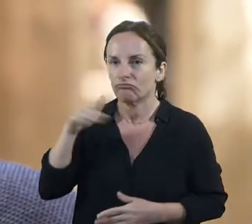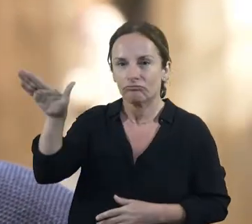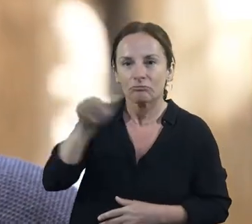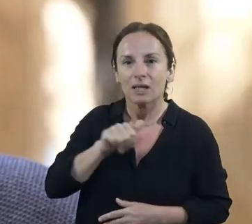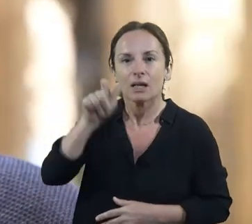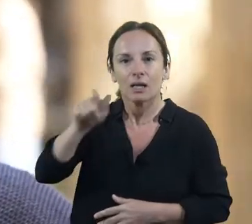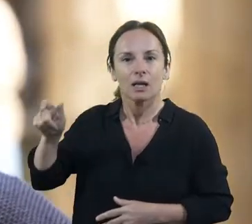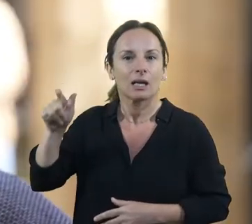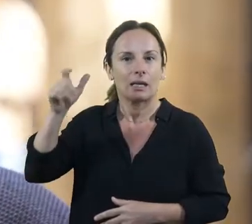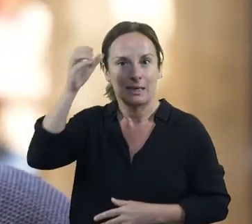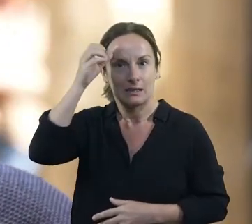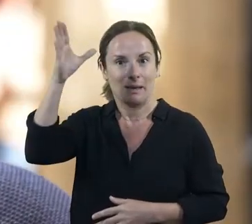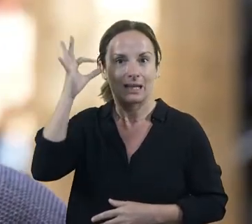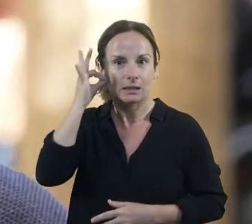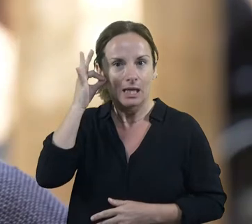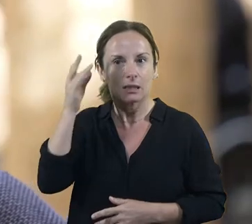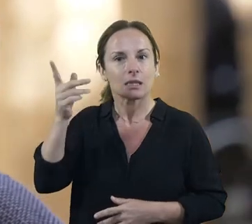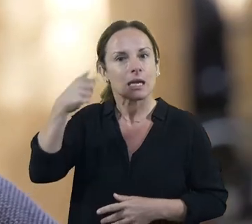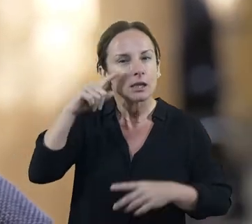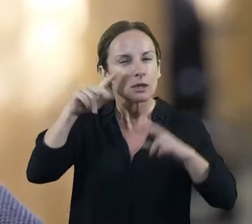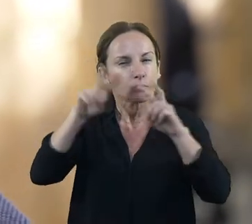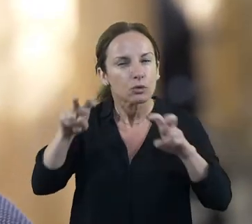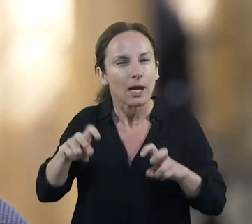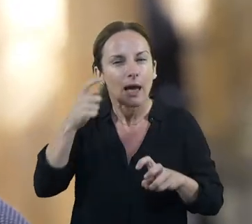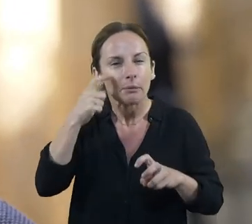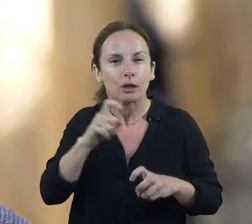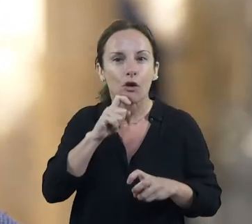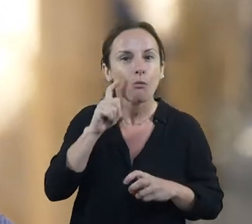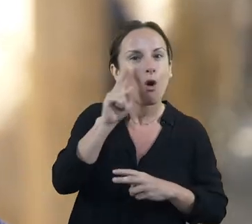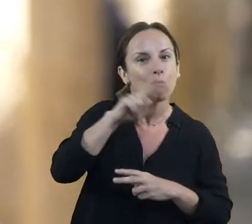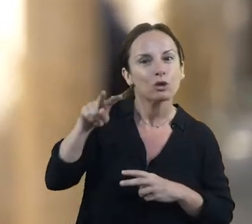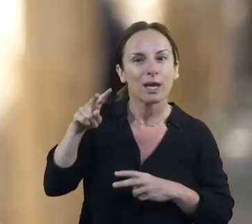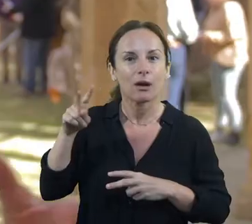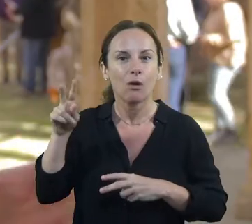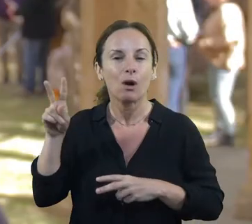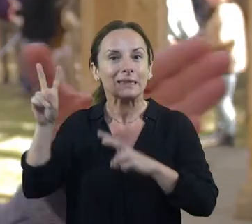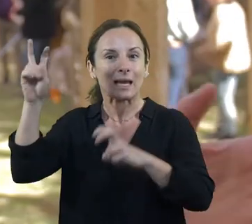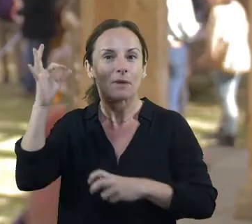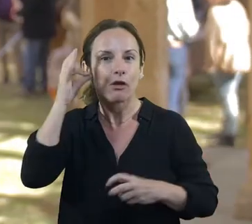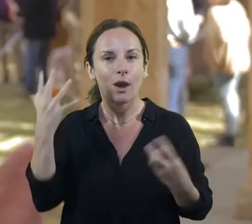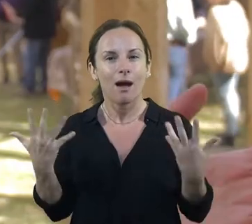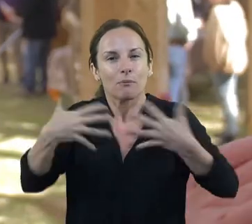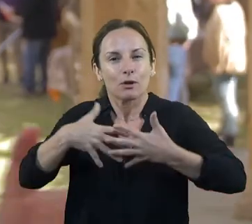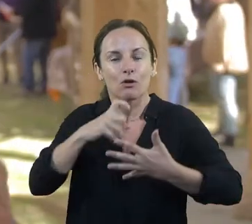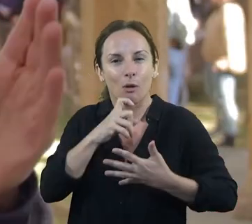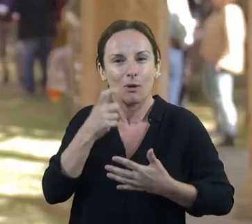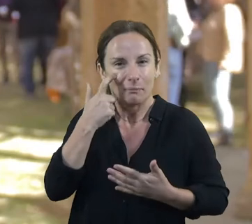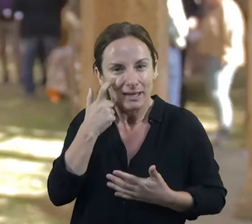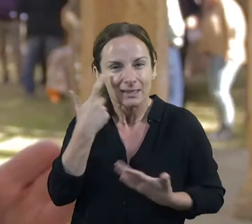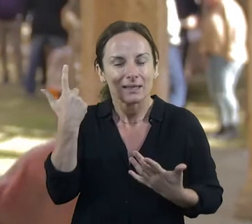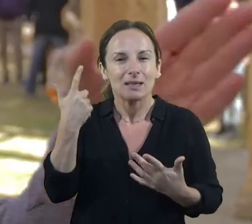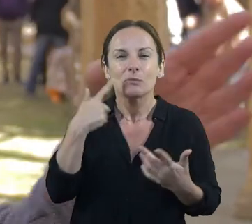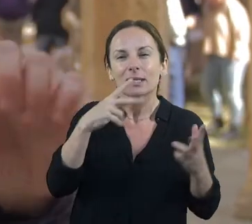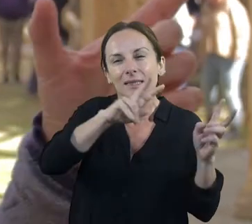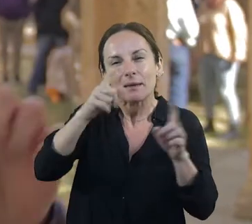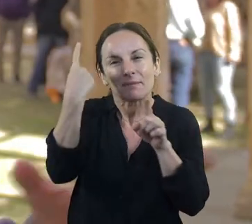perquè fessin tota una recerca de veure com podríem treballar el museu des d'una altra mirada. I anar buscant mirades diferents, no? I, per tant,